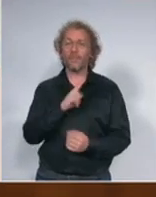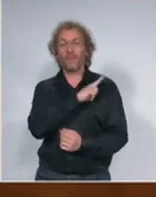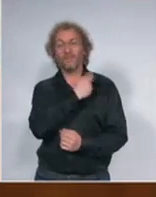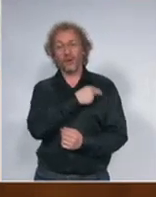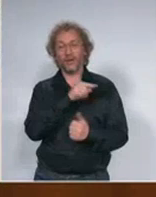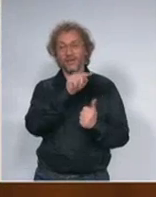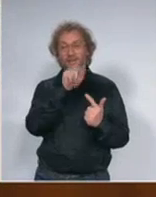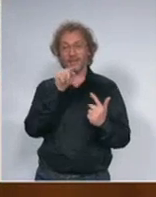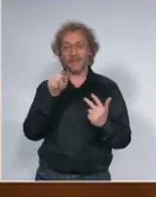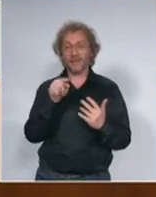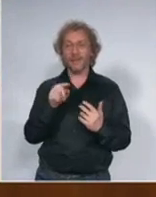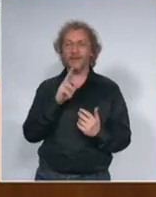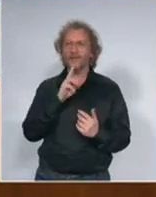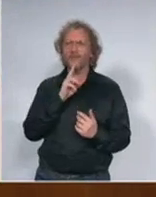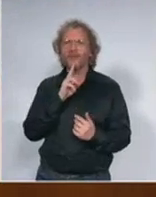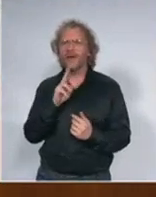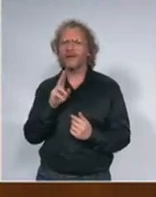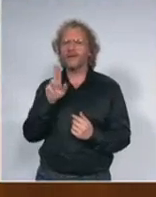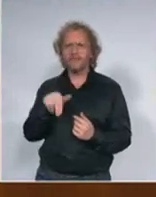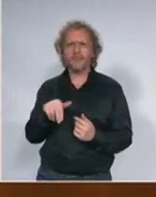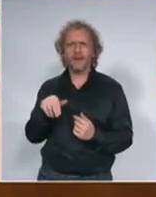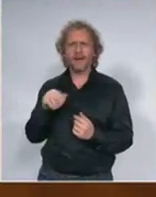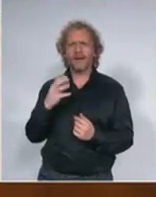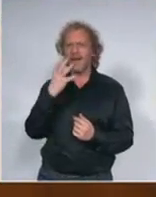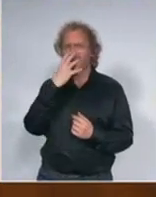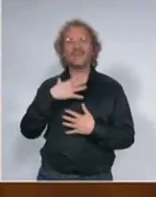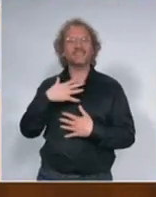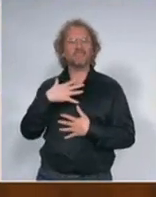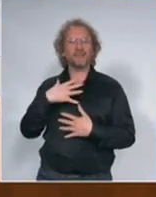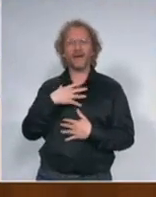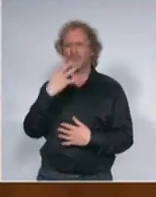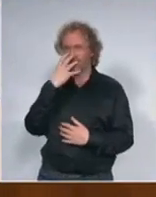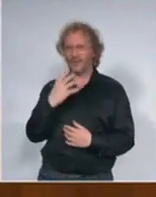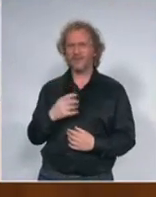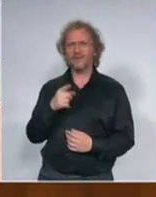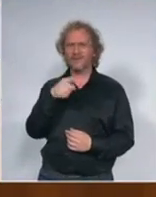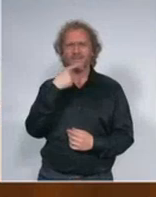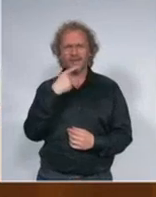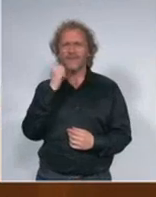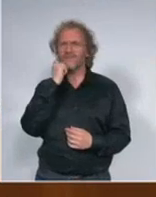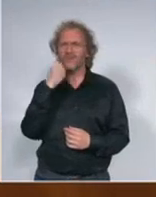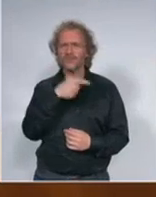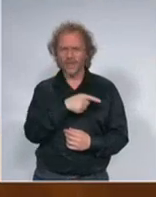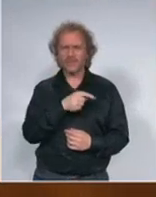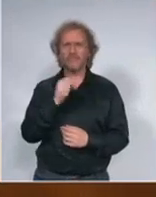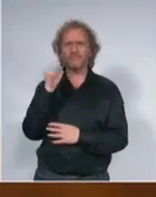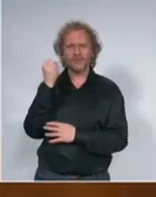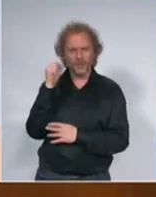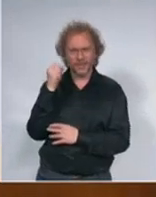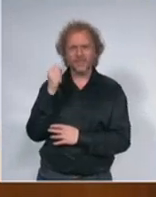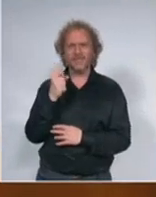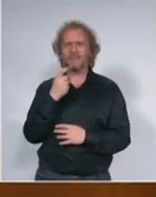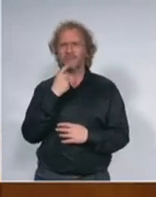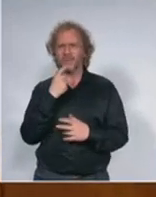na respiratorima gde će biti to u vršcu Požarevcu i Pirotu ti objekti